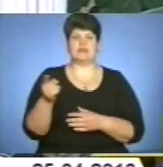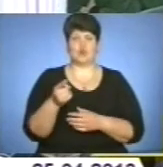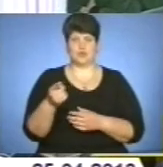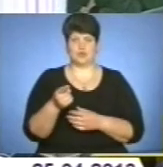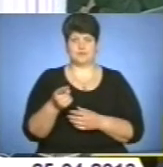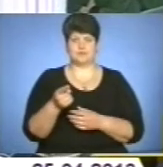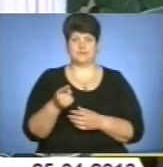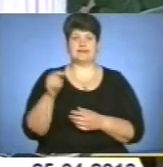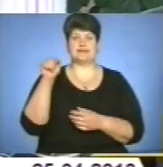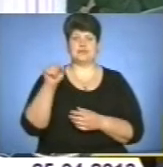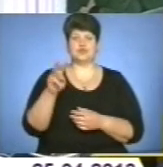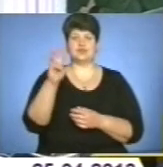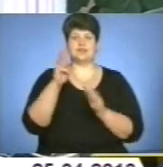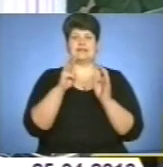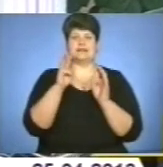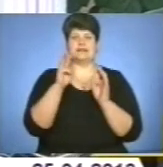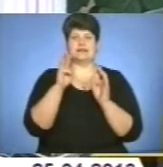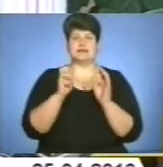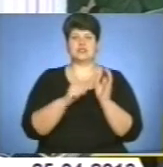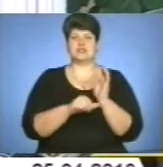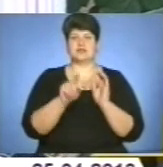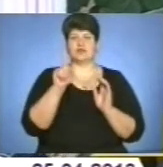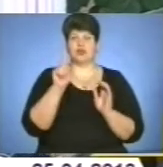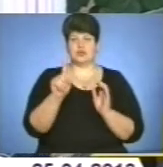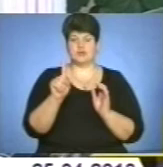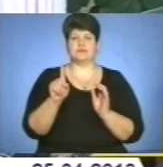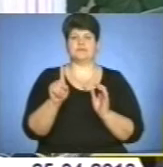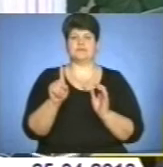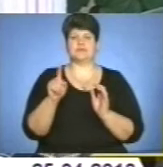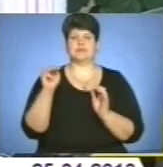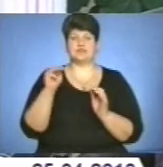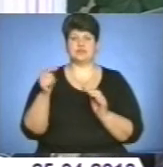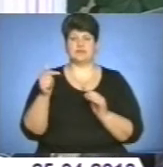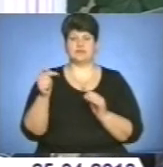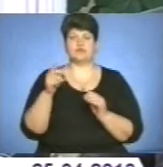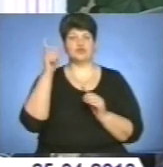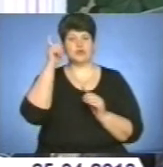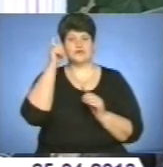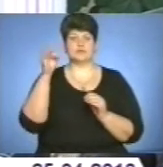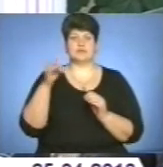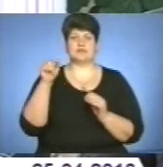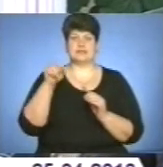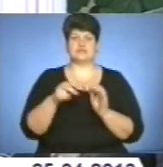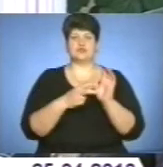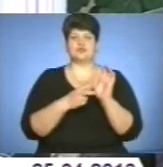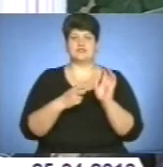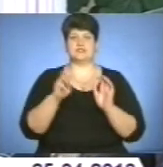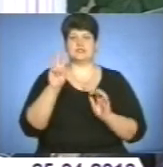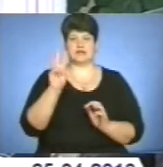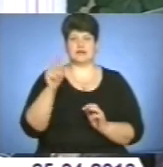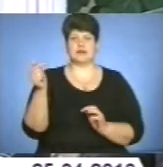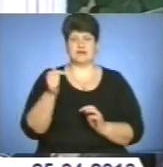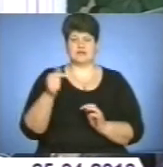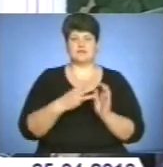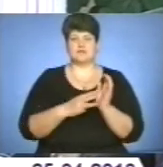1361 тисяча гривні в Чортківському районі, 1203 гривні 87